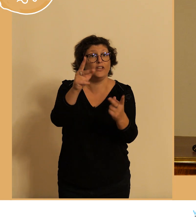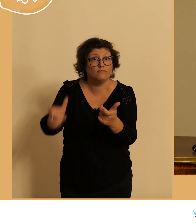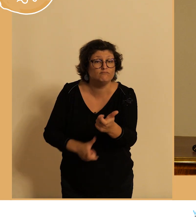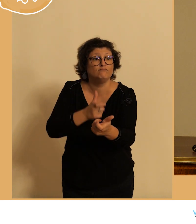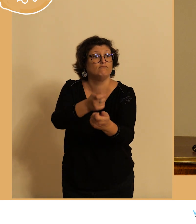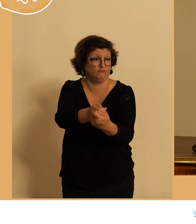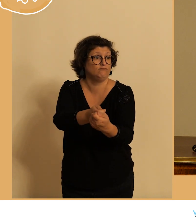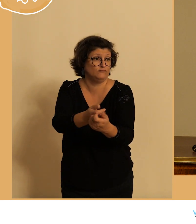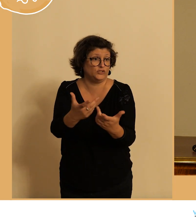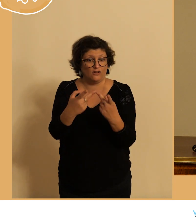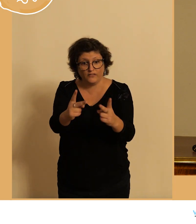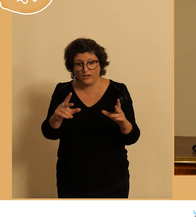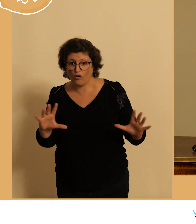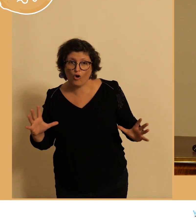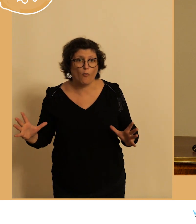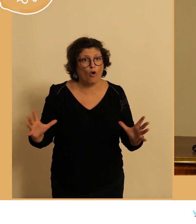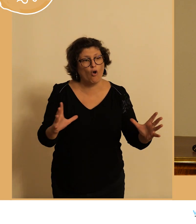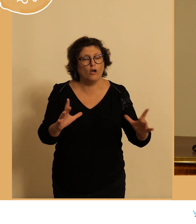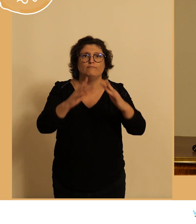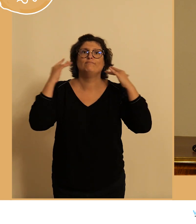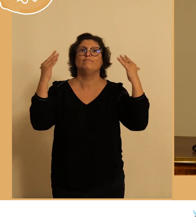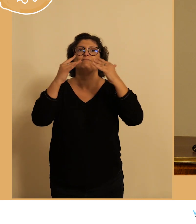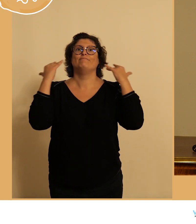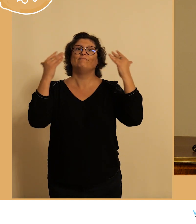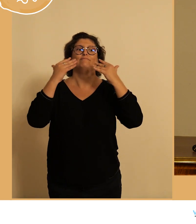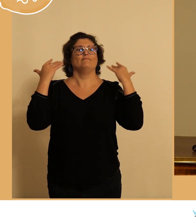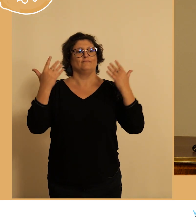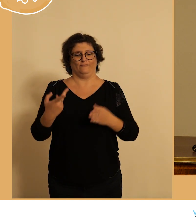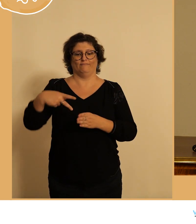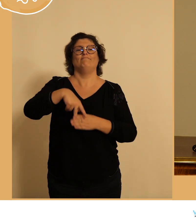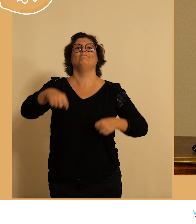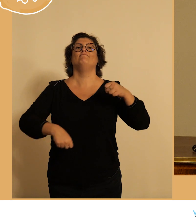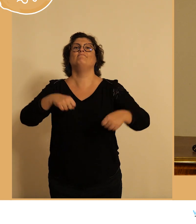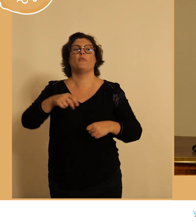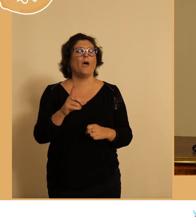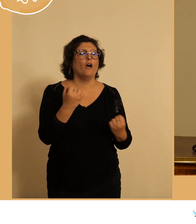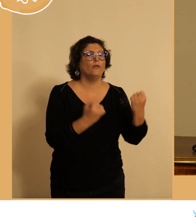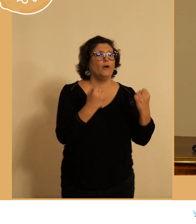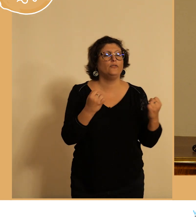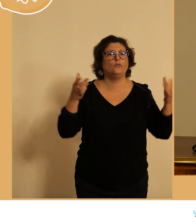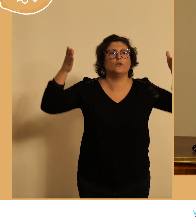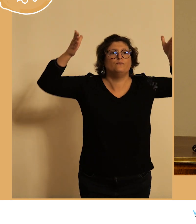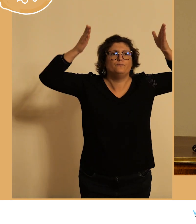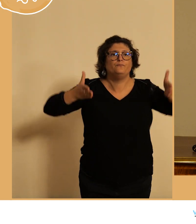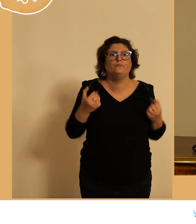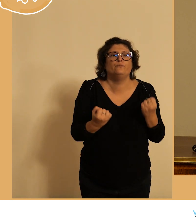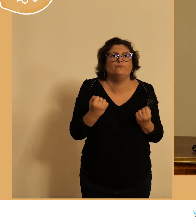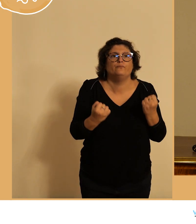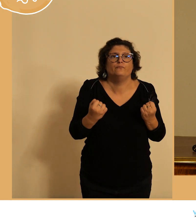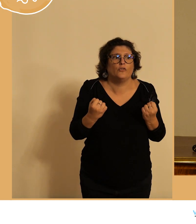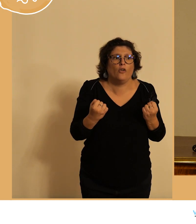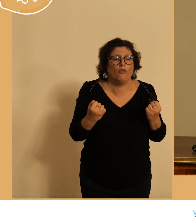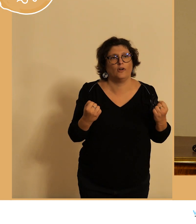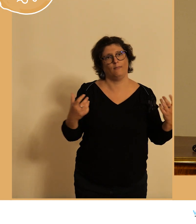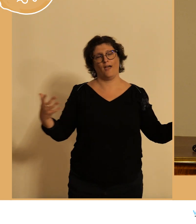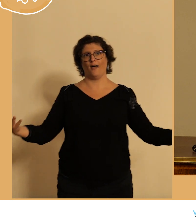qui pratiquent on peut le dire d'être dans la ville avec la vraie vie on n'est pas enfermé dans une bulle on n pas de bruit on a l'air autour de nous etc donc je pense et c'est économique